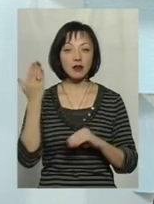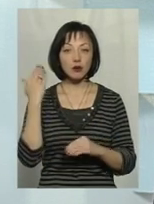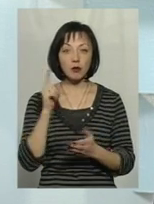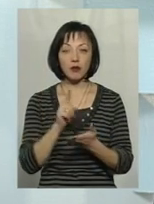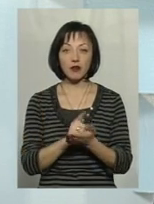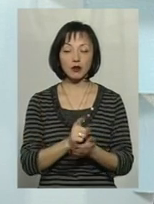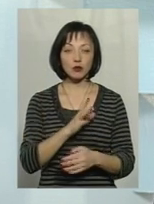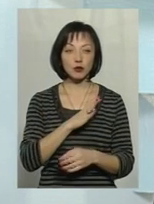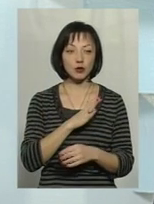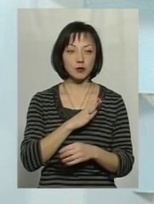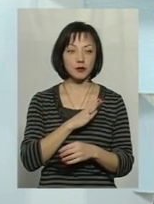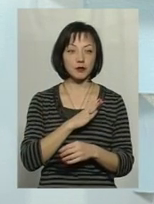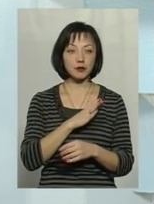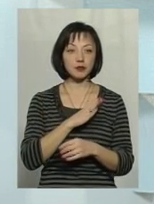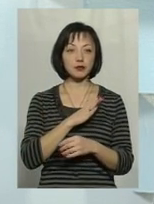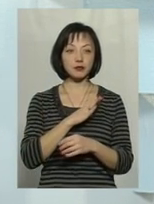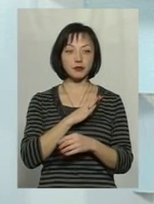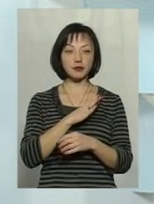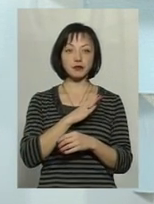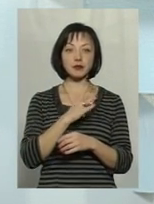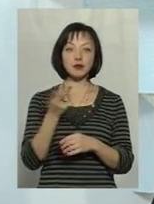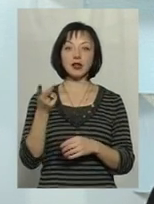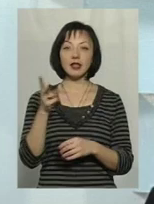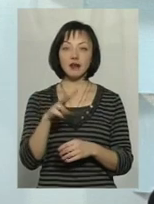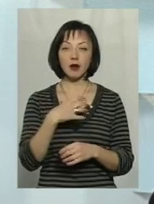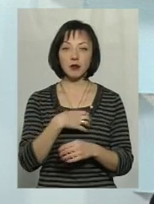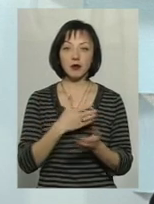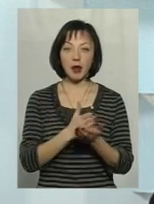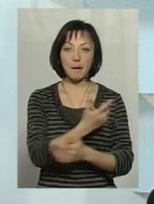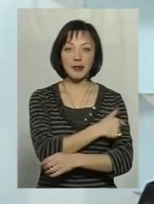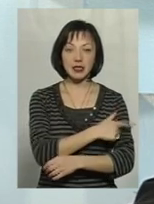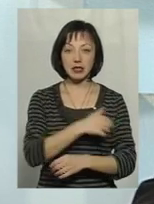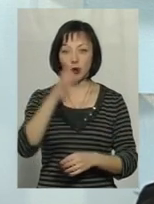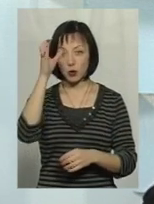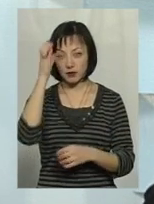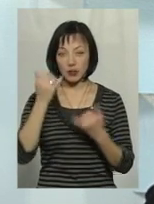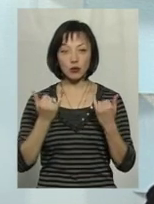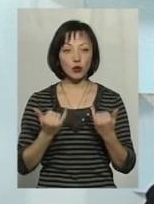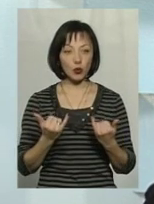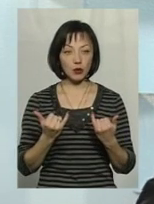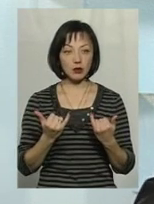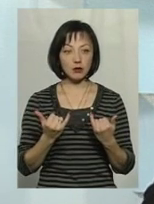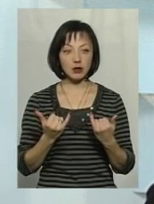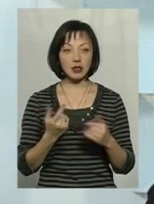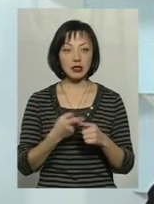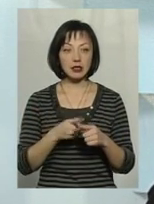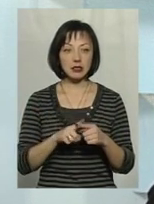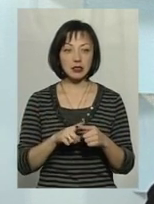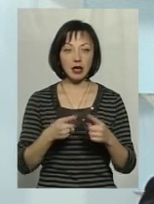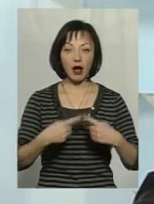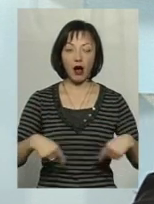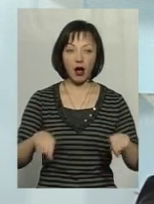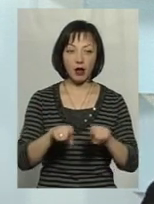в області бути два пріоритетних напрямки. Це медицина і освіта. Сьогодні ці